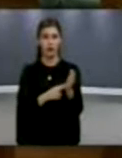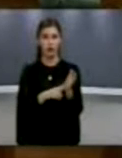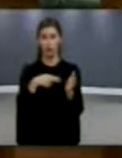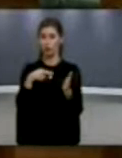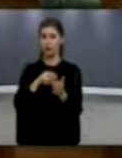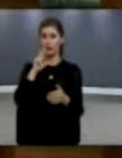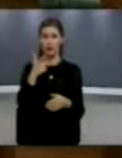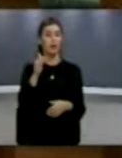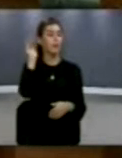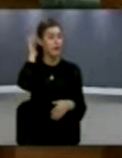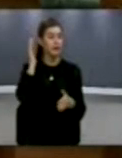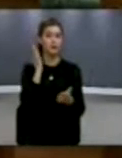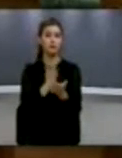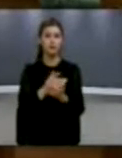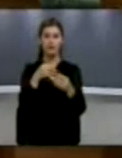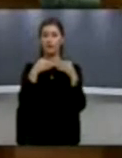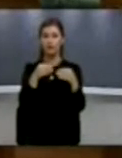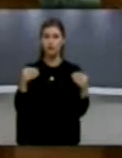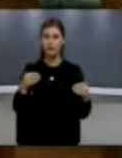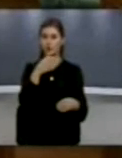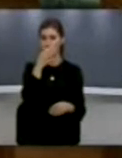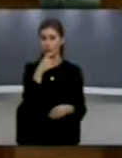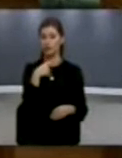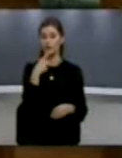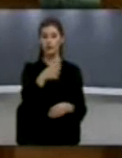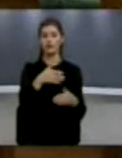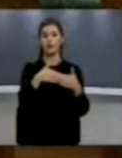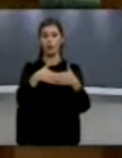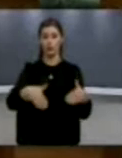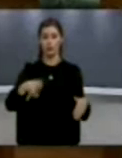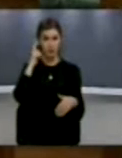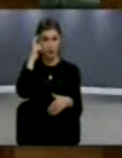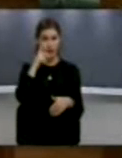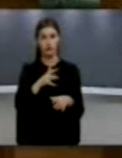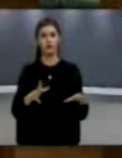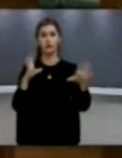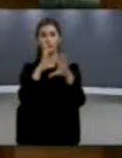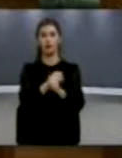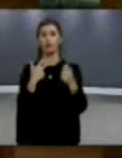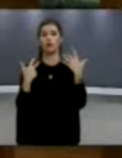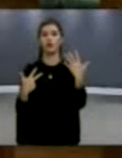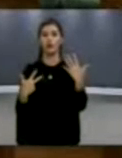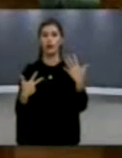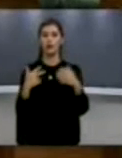para komisionit parlamentar përpun të jashme deklarohet se demarkasjoni me malë në zi është kryër 80%.